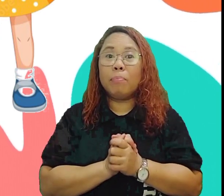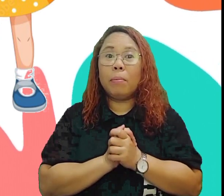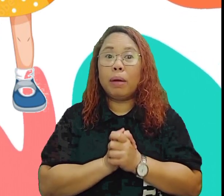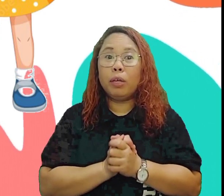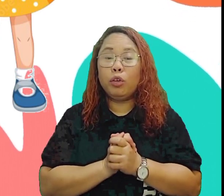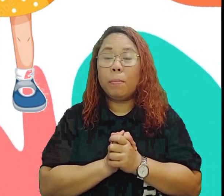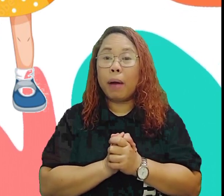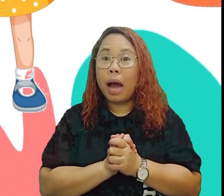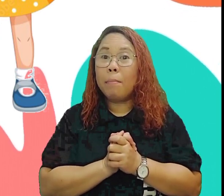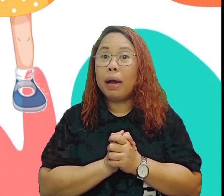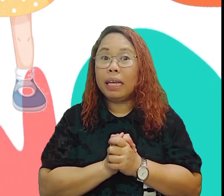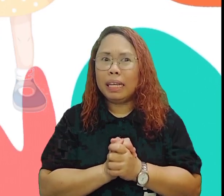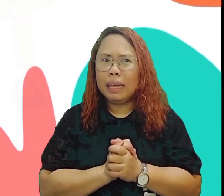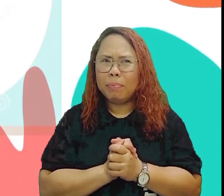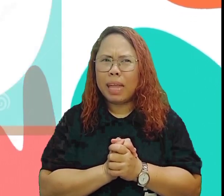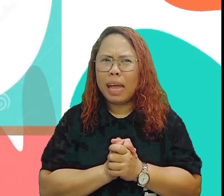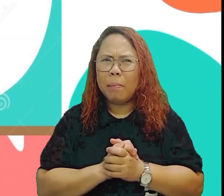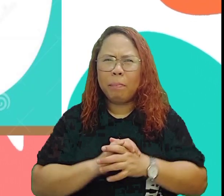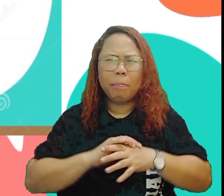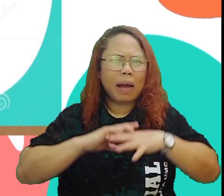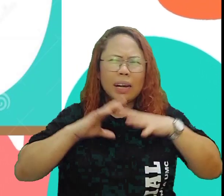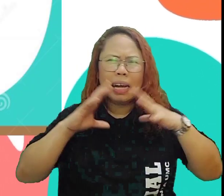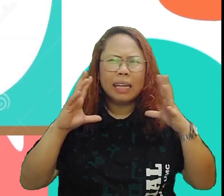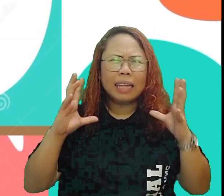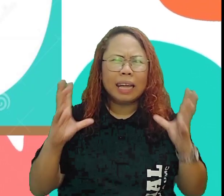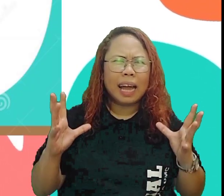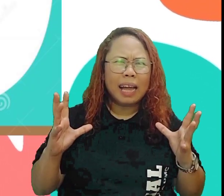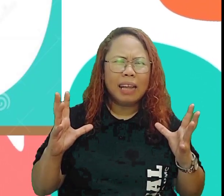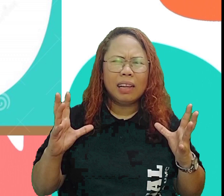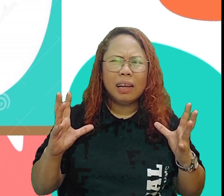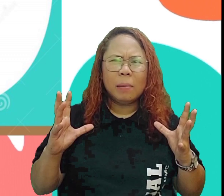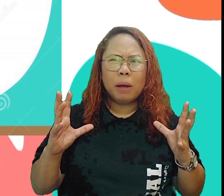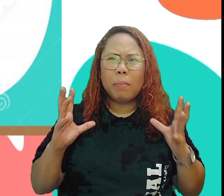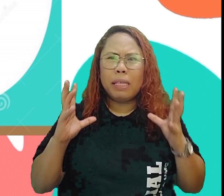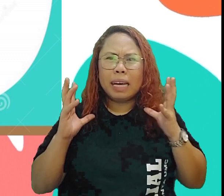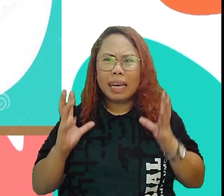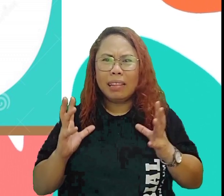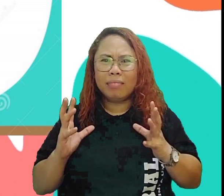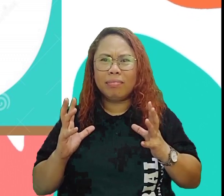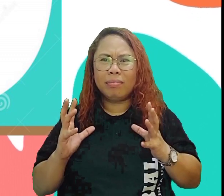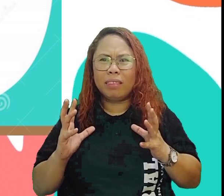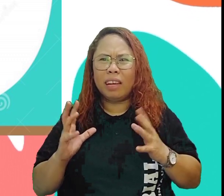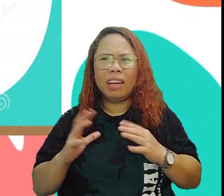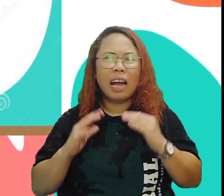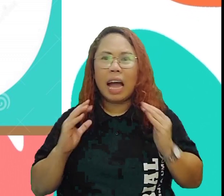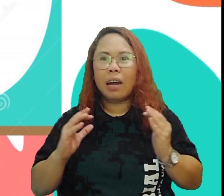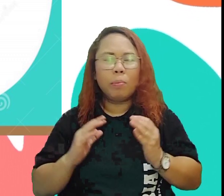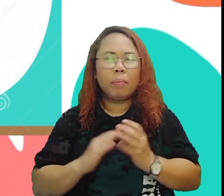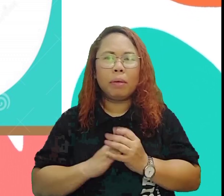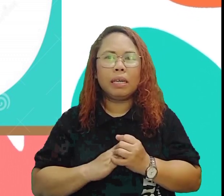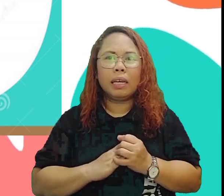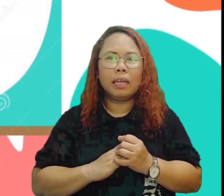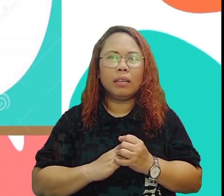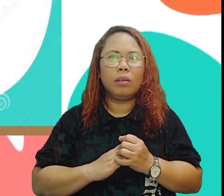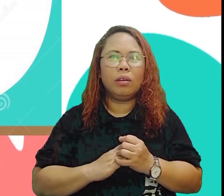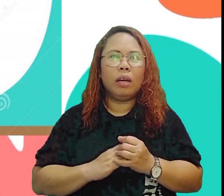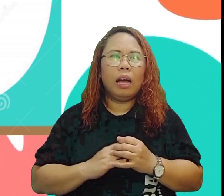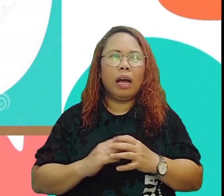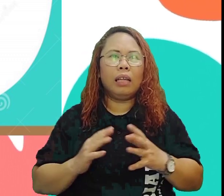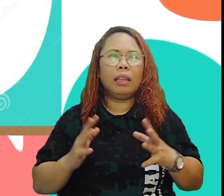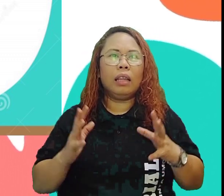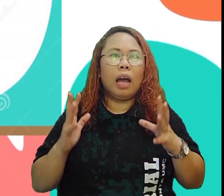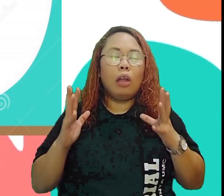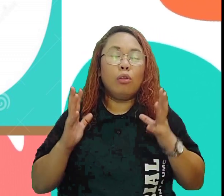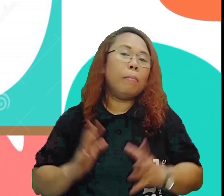Kids, naramdaman nyo na ba ang mainit dahil parang ang tagal? Pag may sakit, tagal ng araw pag may sakit.